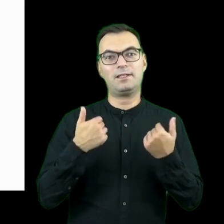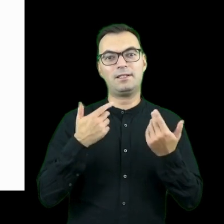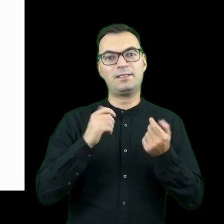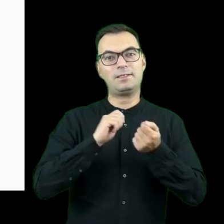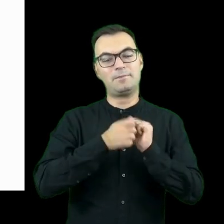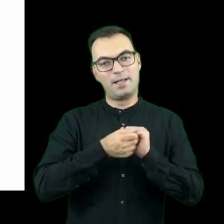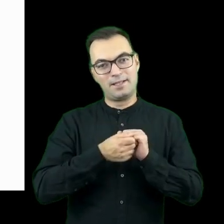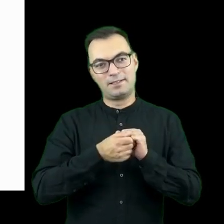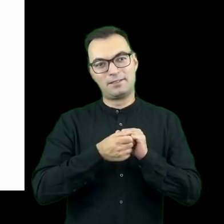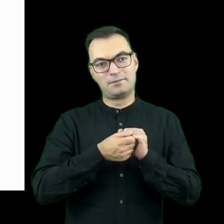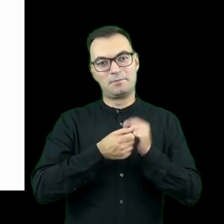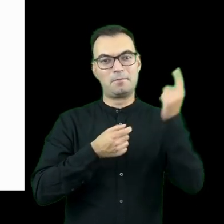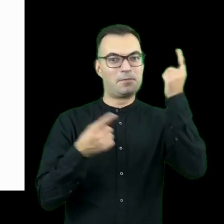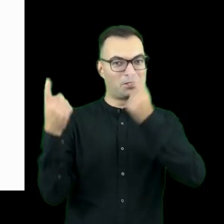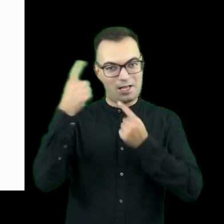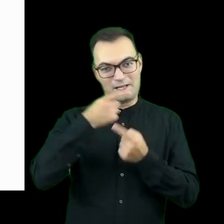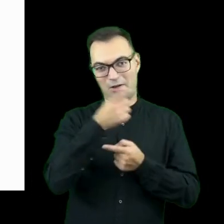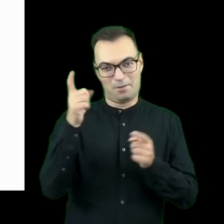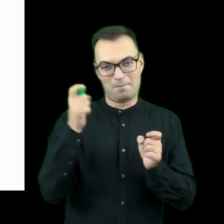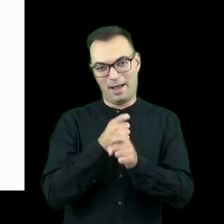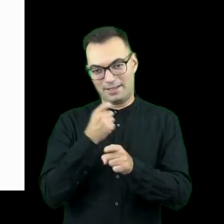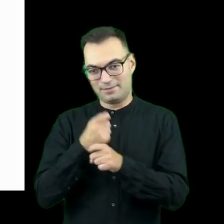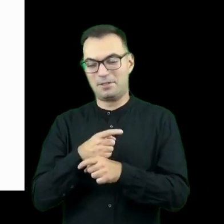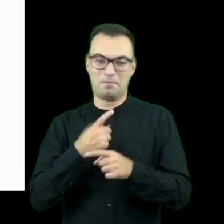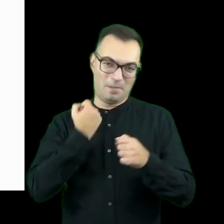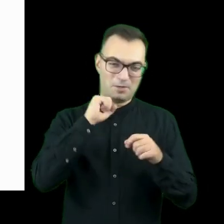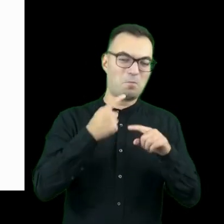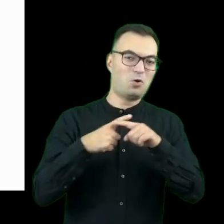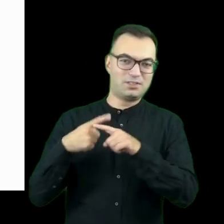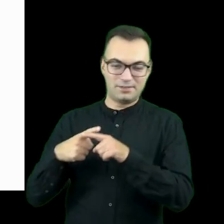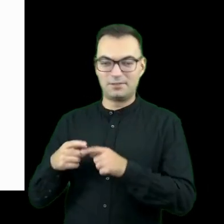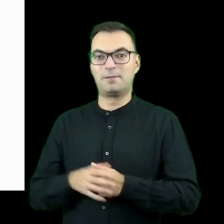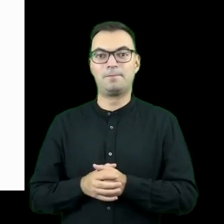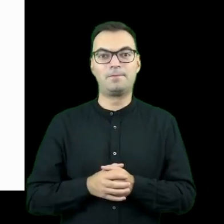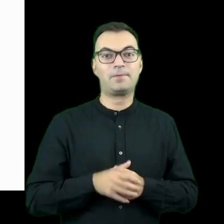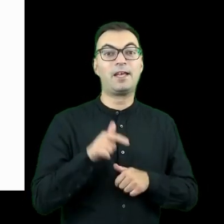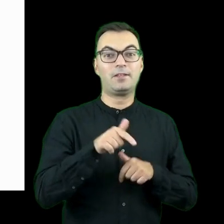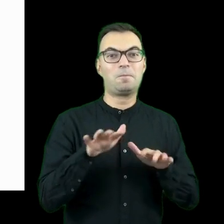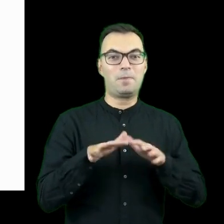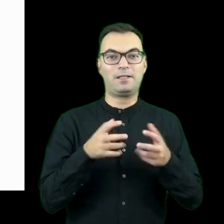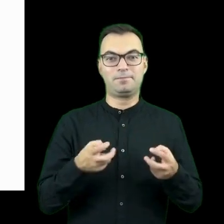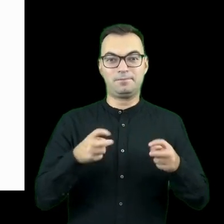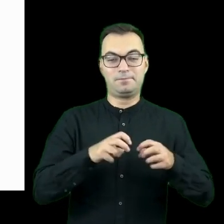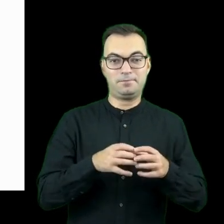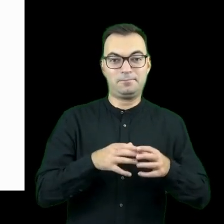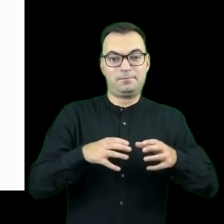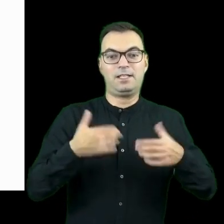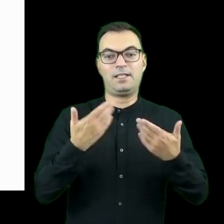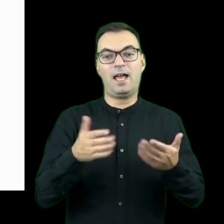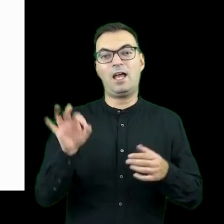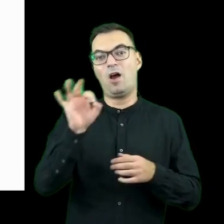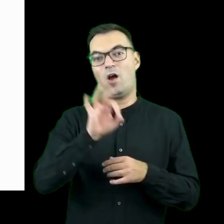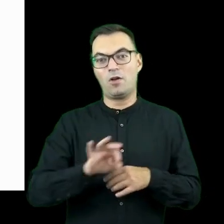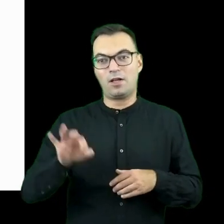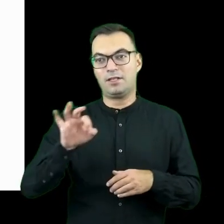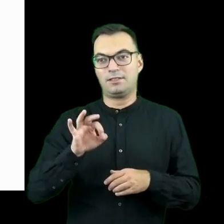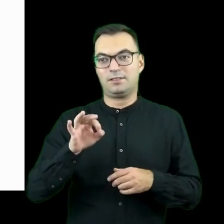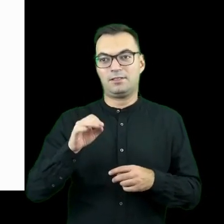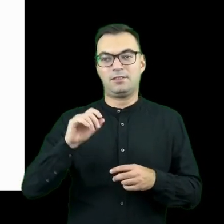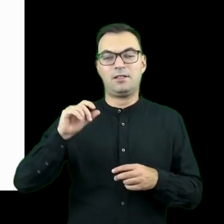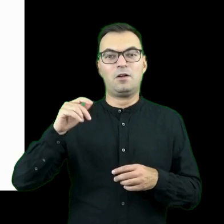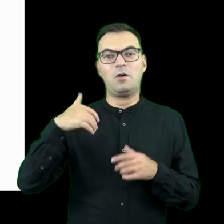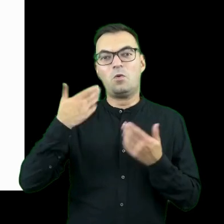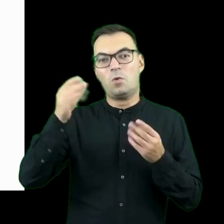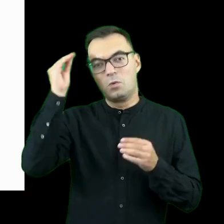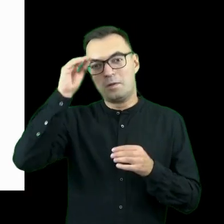do kultury tych krajów, no ale przede wszystkim stanie się miejscem, które będzie stwarzało szansę budowania takiego pierwszego